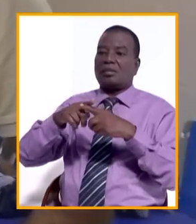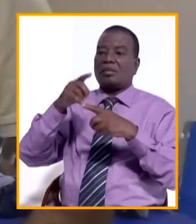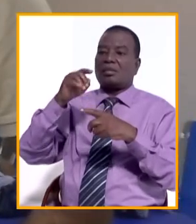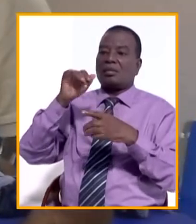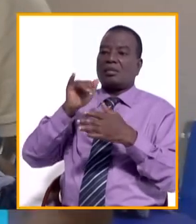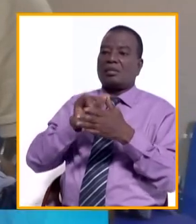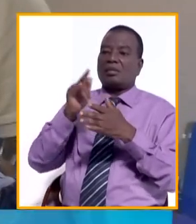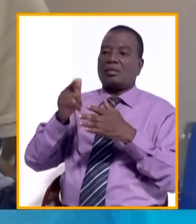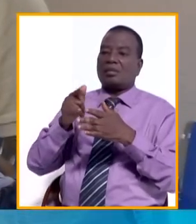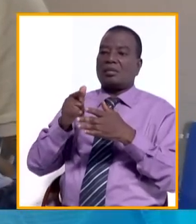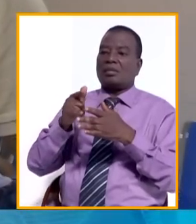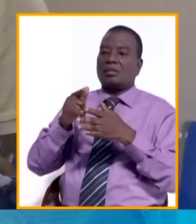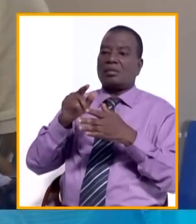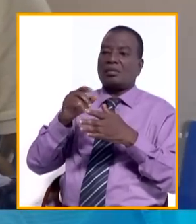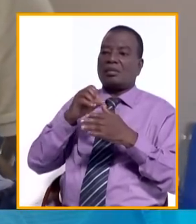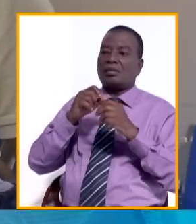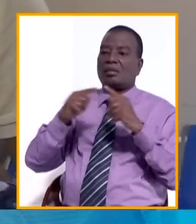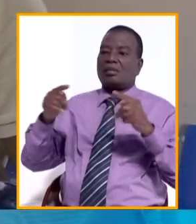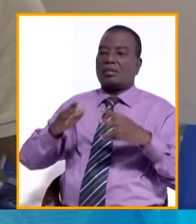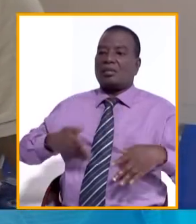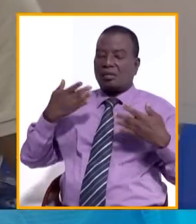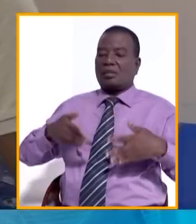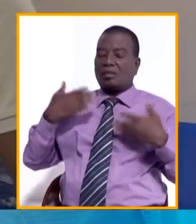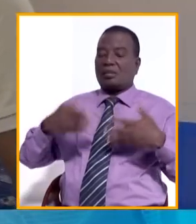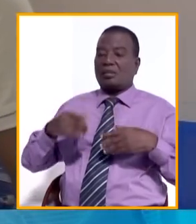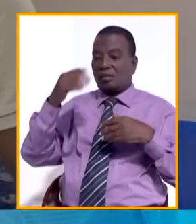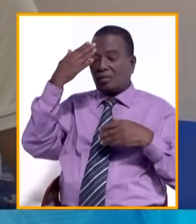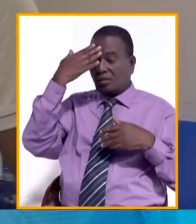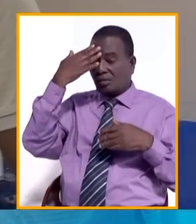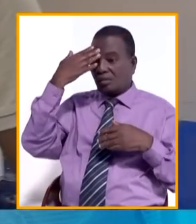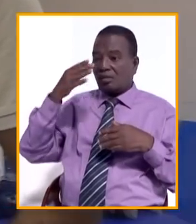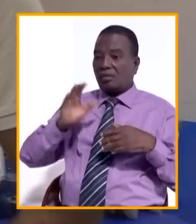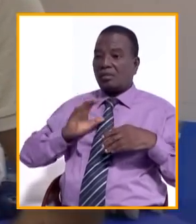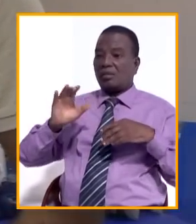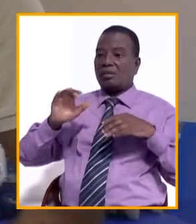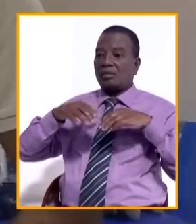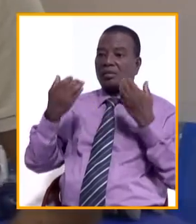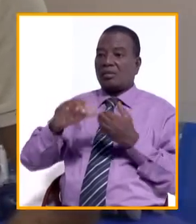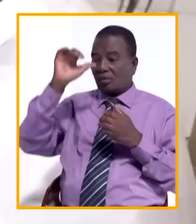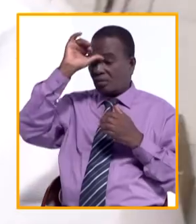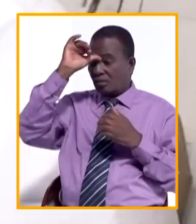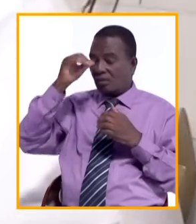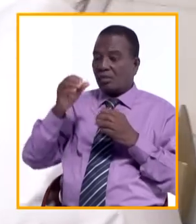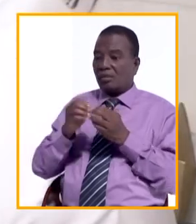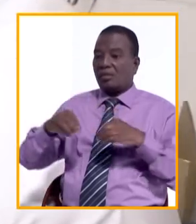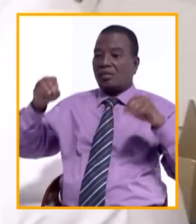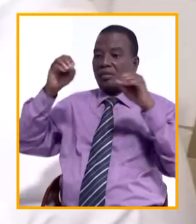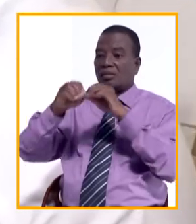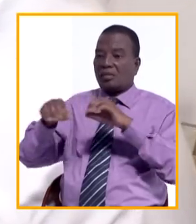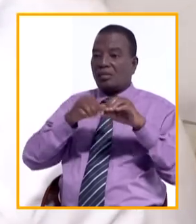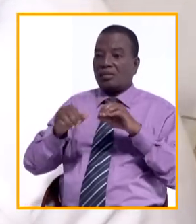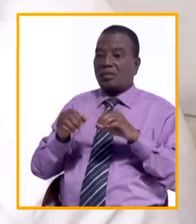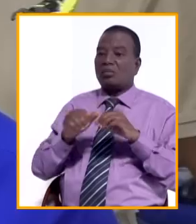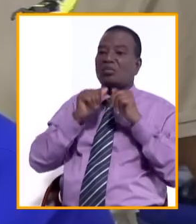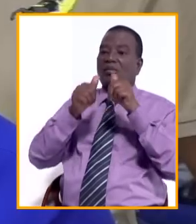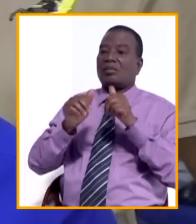So glad that... Il est très content de savoir que notre communauté indienne est en train de s'organiser pour faire un don